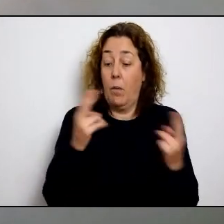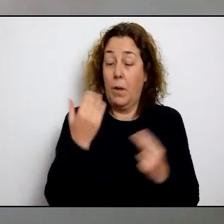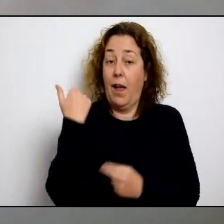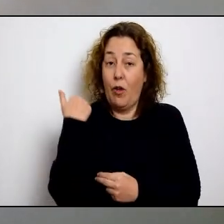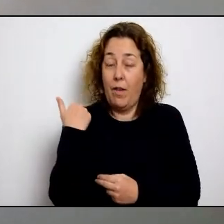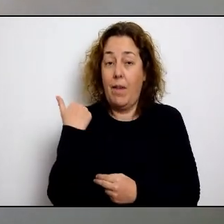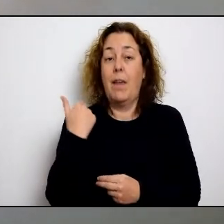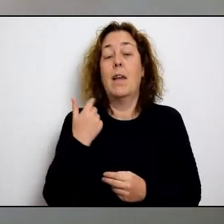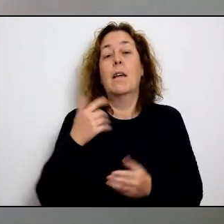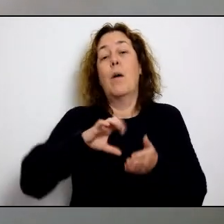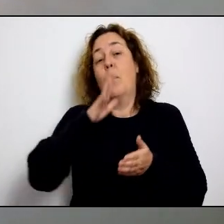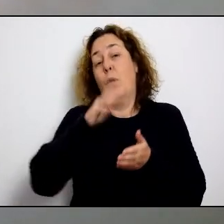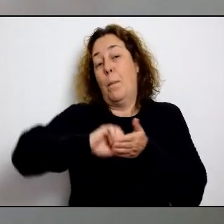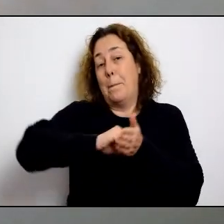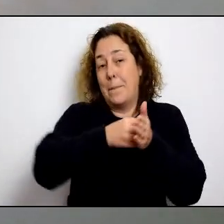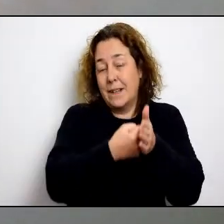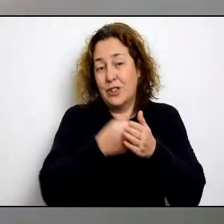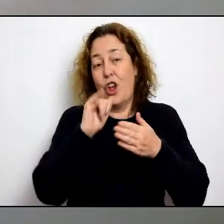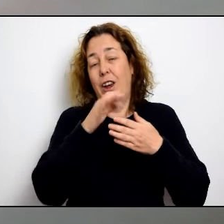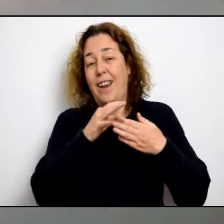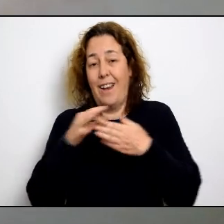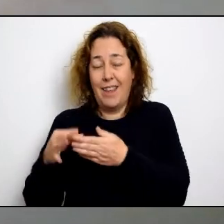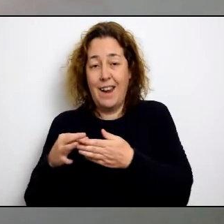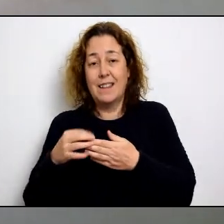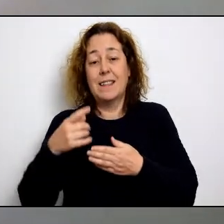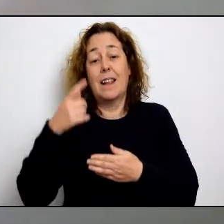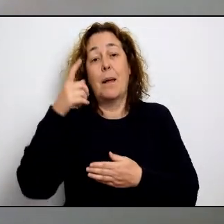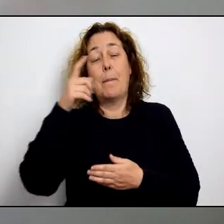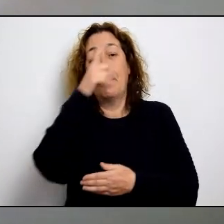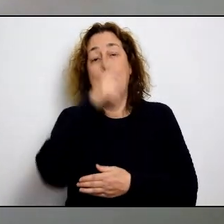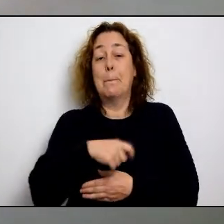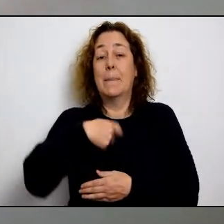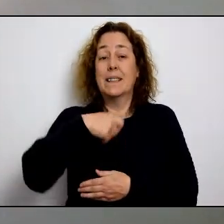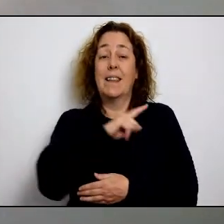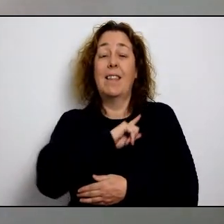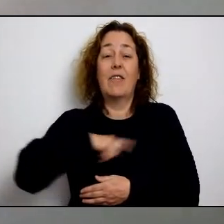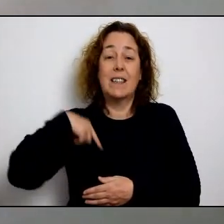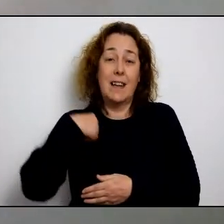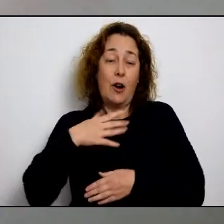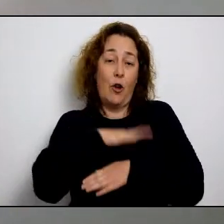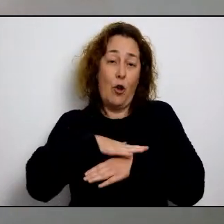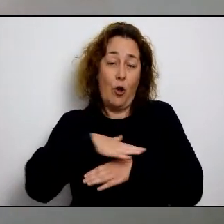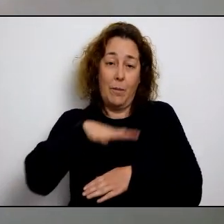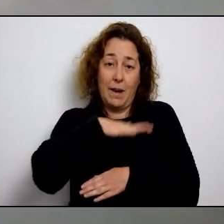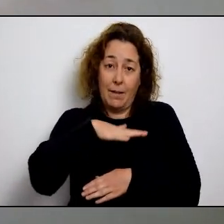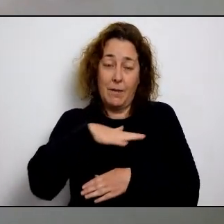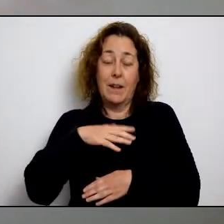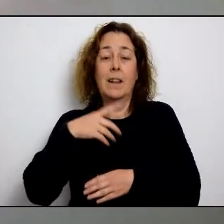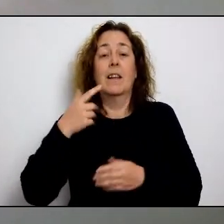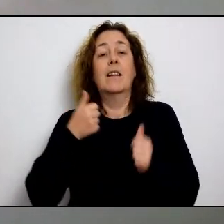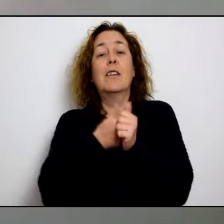aquesta petició hagi estat acuïda pel Ministeri de Treball ja quan ahir va fer públic arrel de les expressions i deslideratge